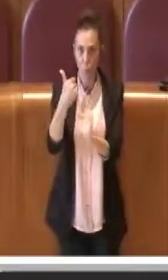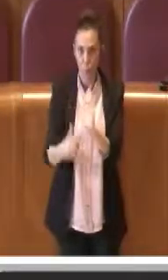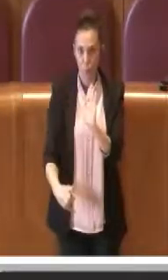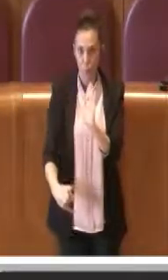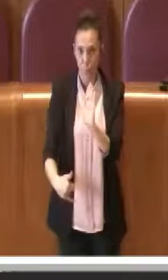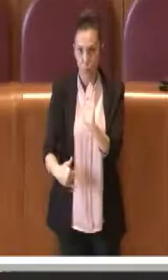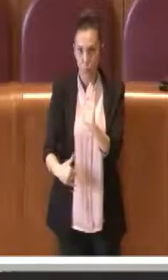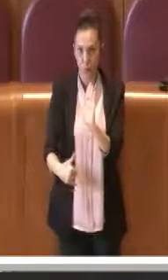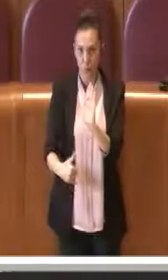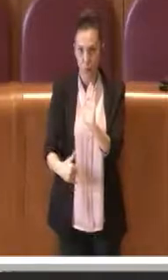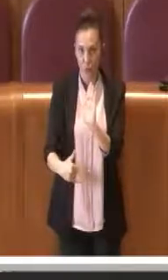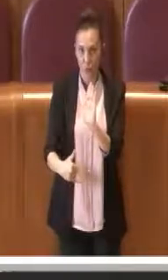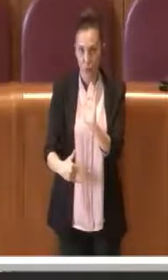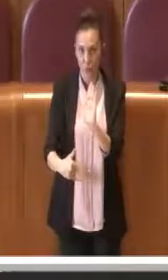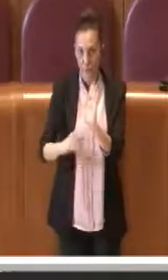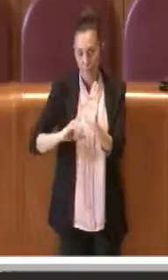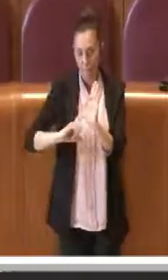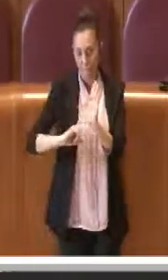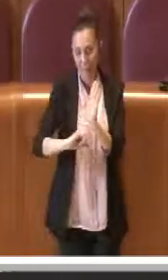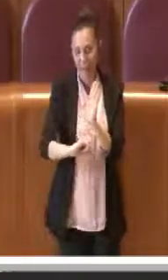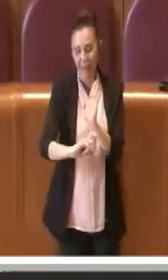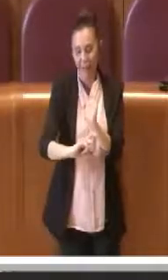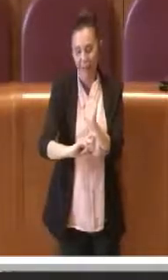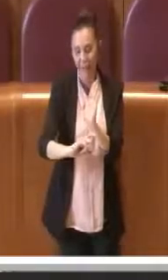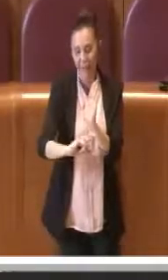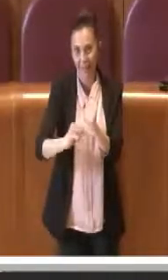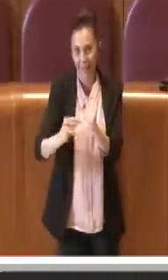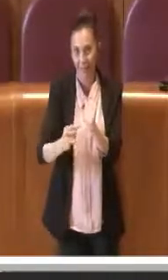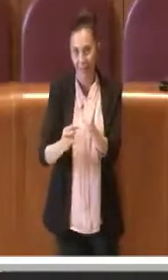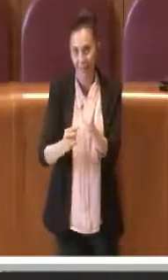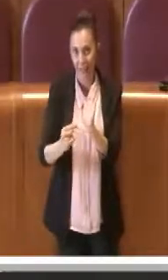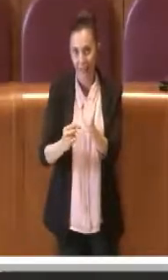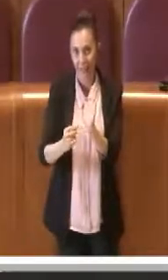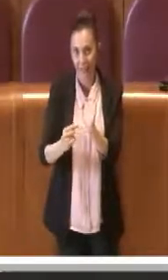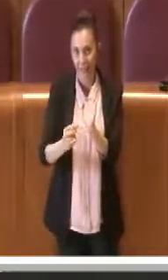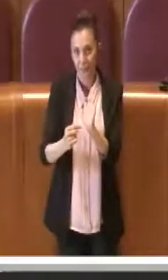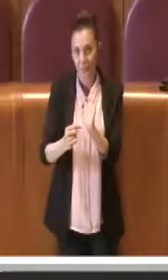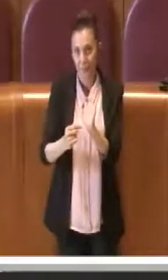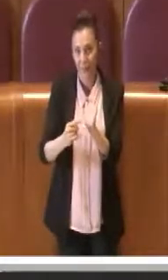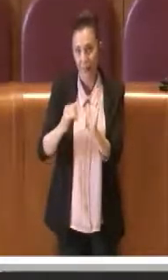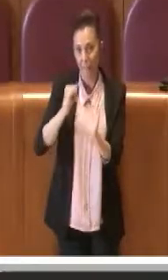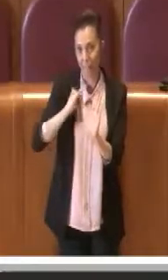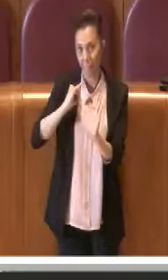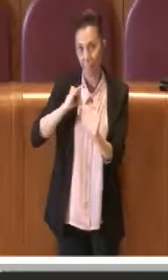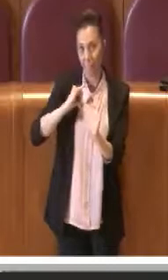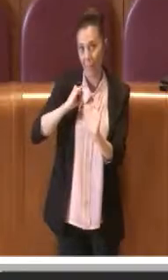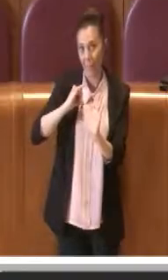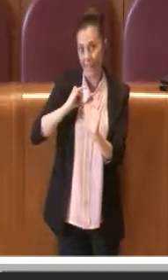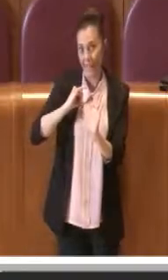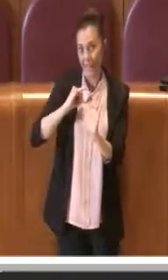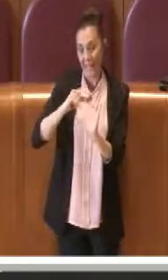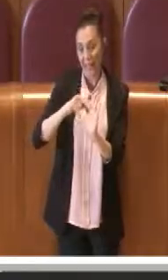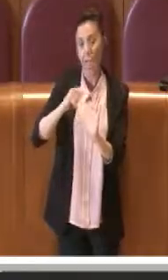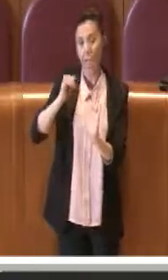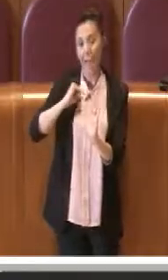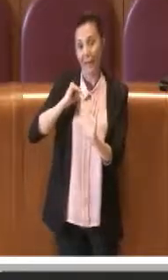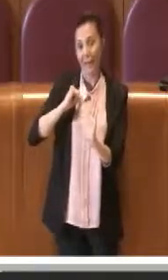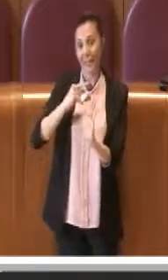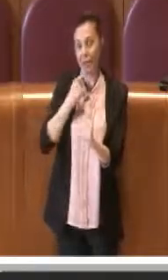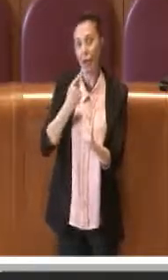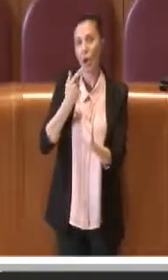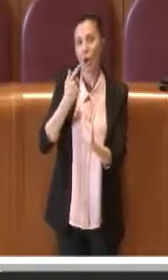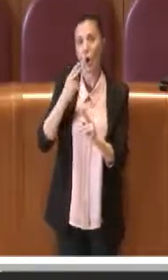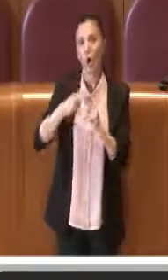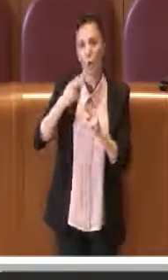nell'ultimo nell'ultima parte appunto del delle premesse in cui appunto si dice che è considerato che